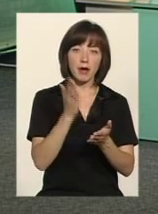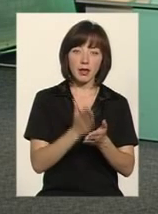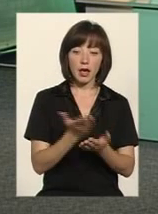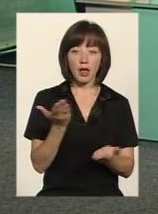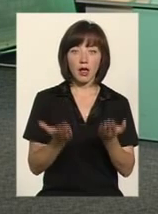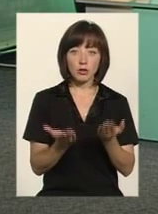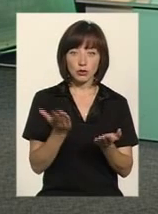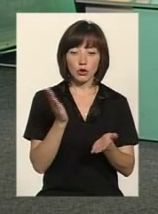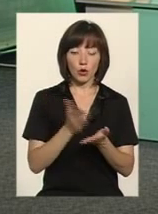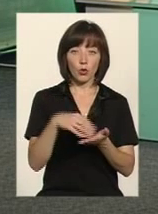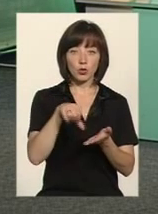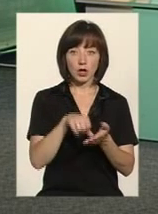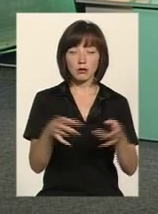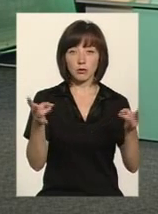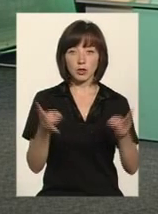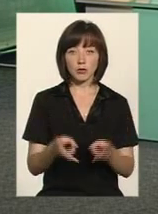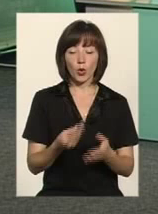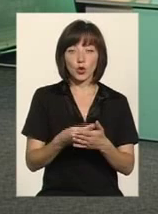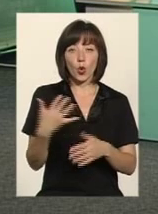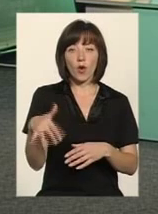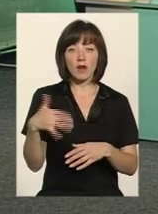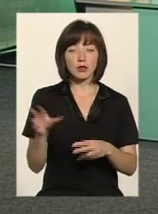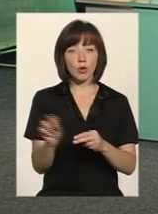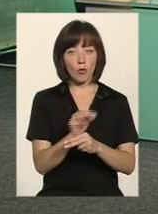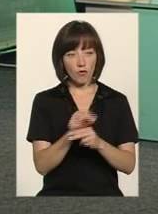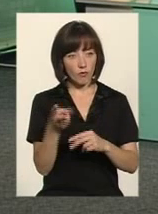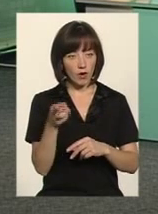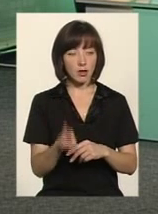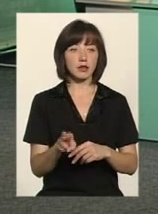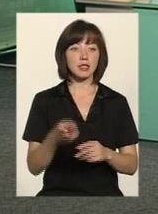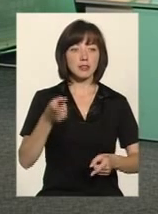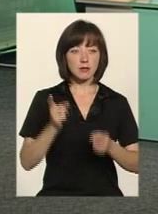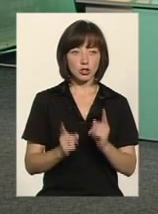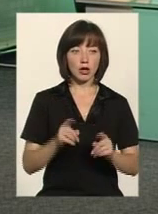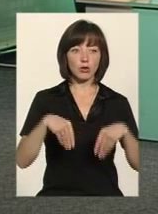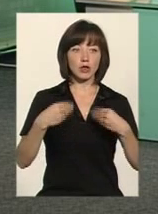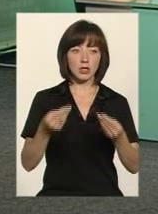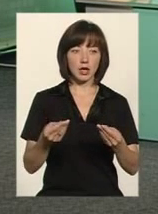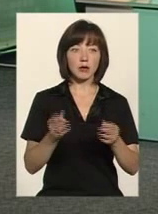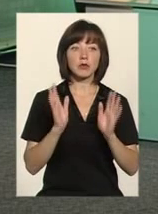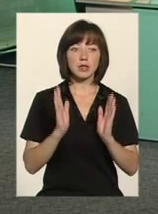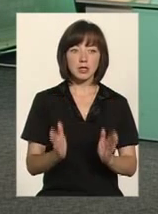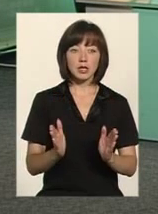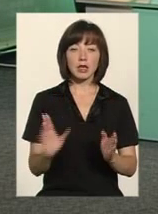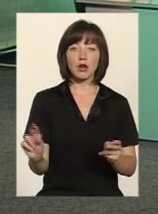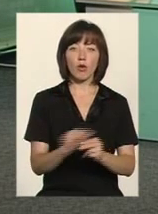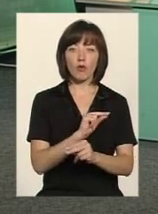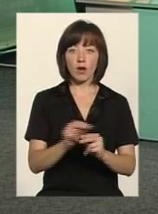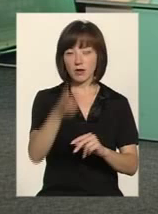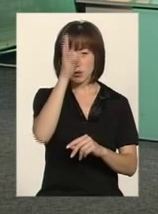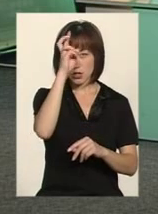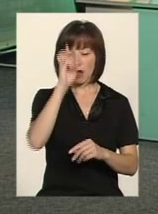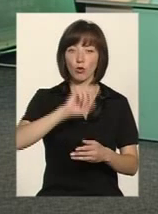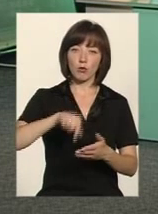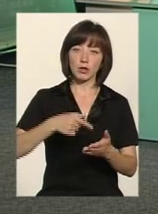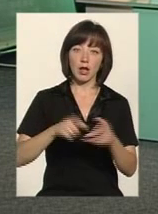Якщо в нас є такі учасники, які потребують такого дороговартісного лікування, то ми, звичайно, надаємо тільки для лікування в державних